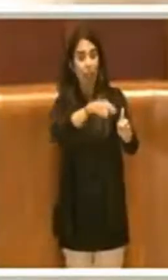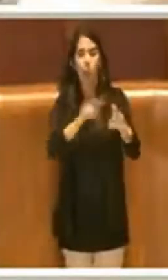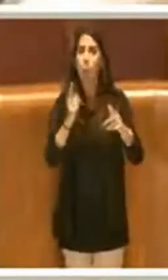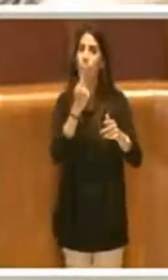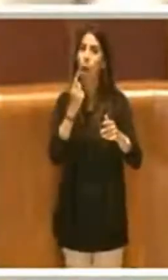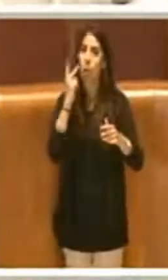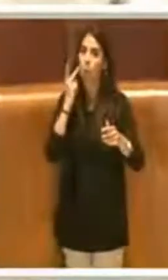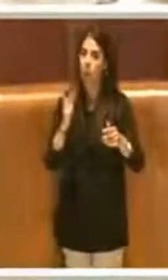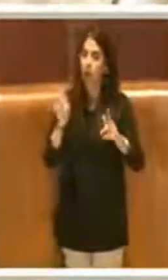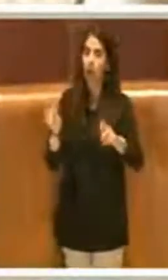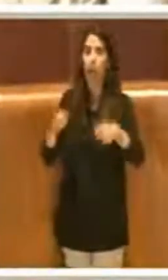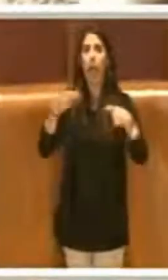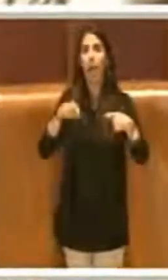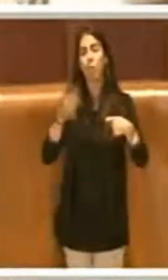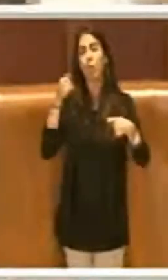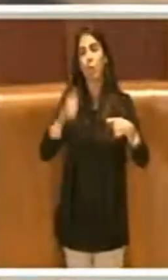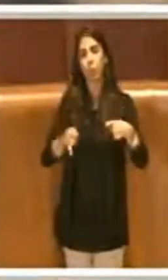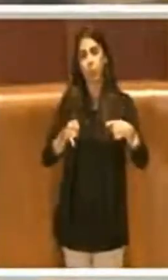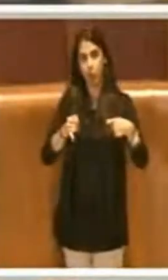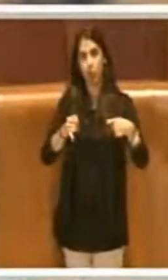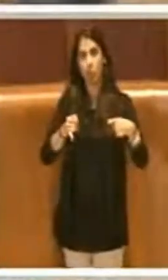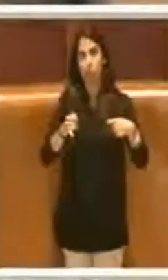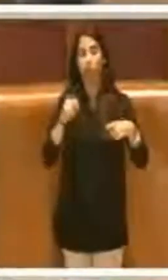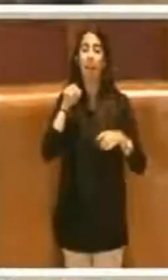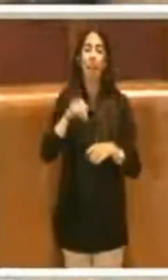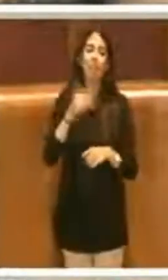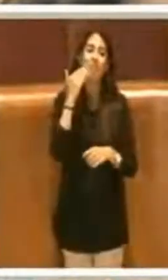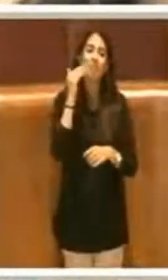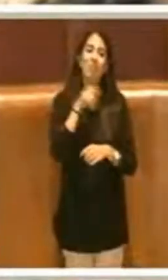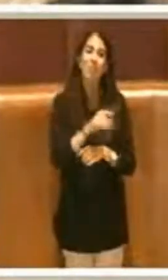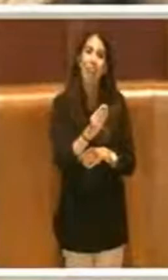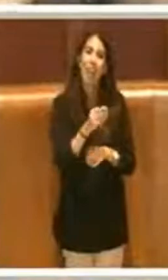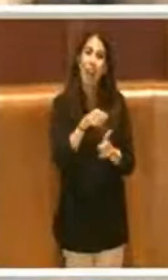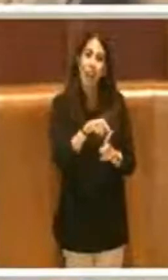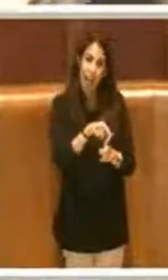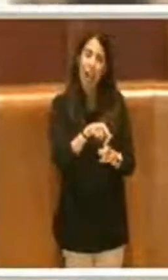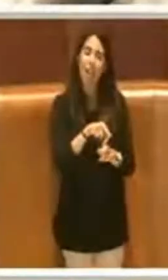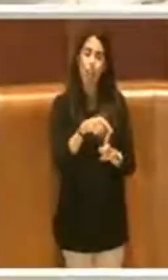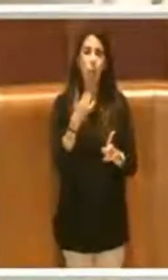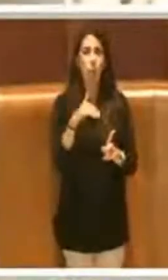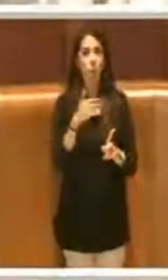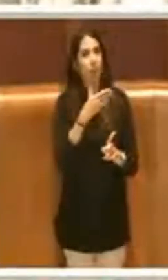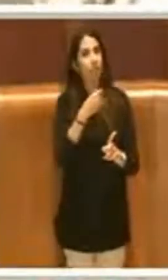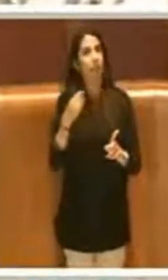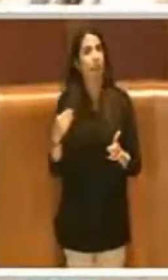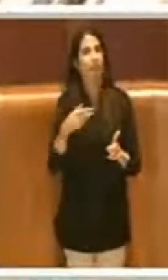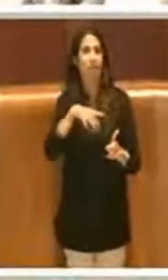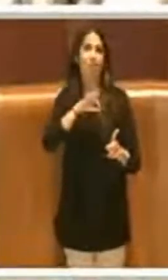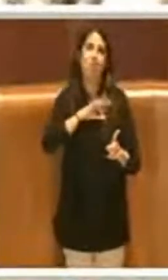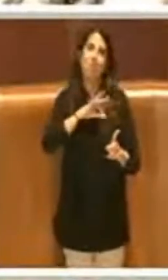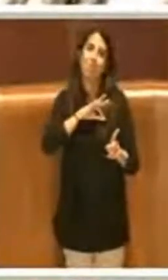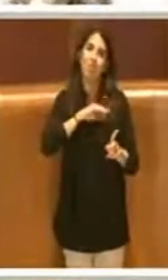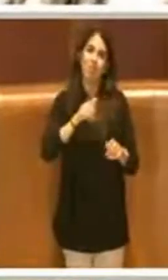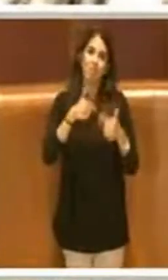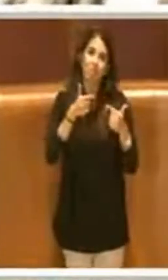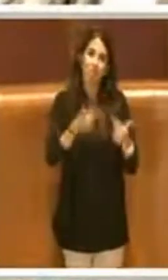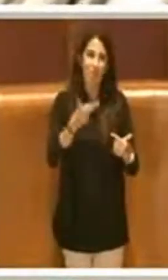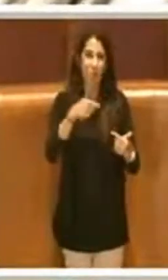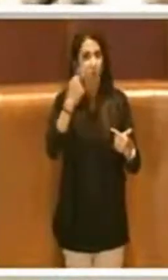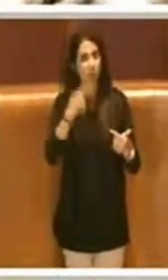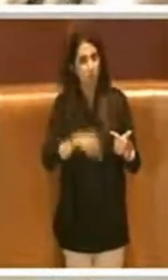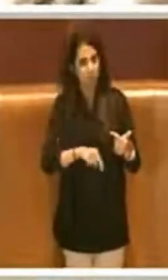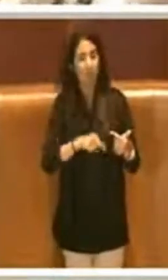ragazzo molti riconoscimenti per questa cosa e credo fermamente che